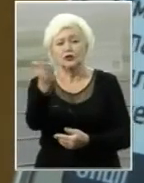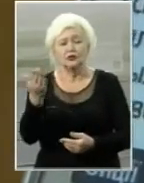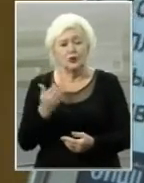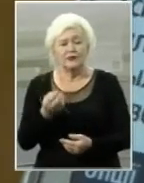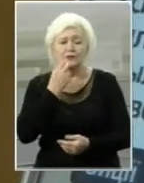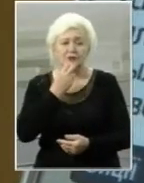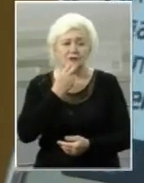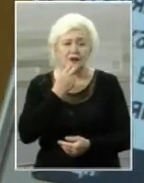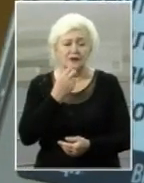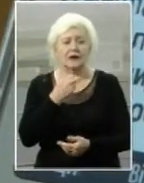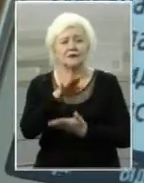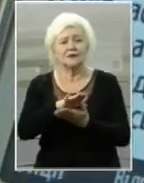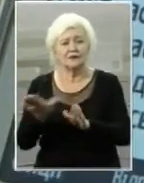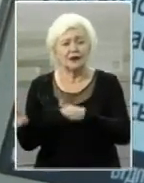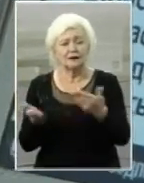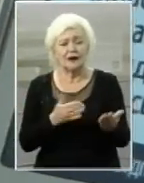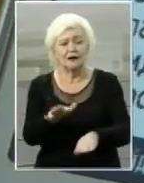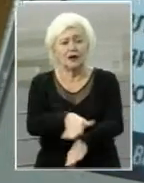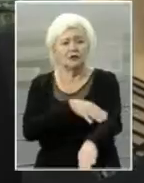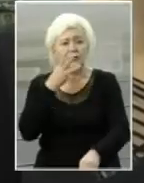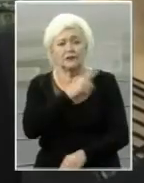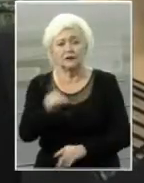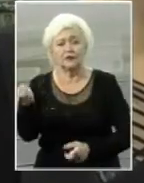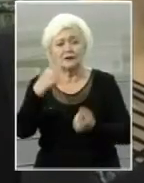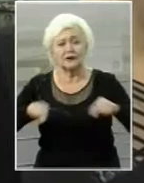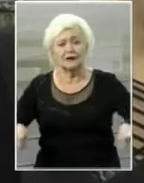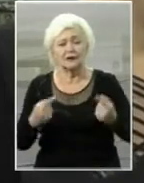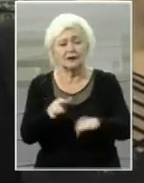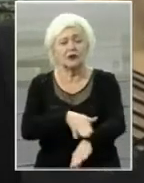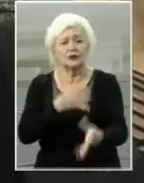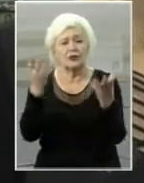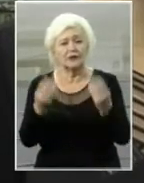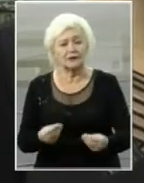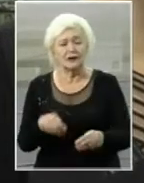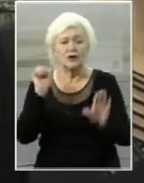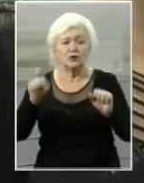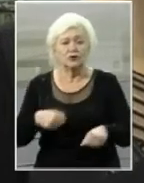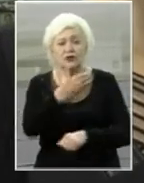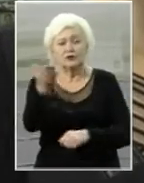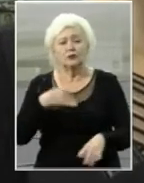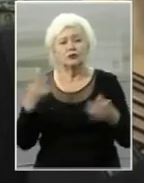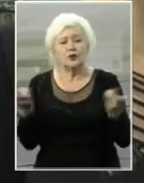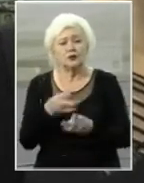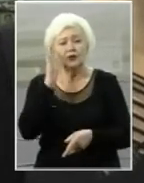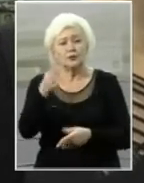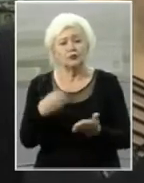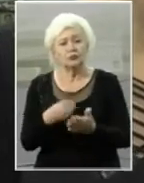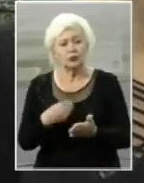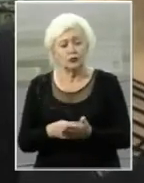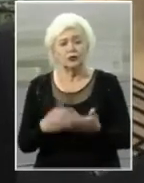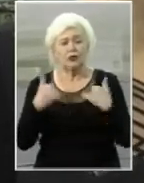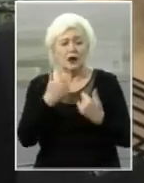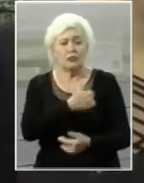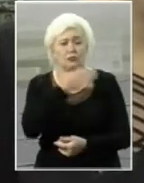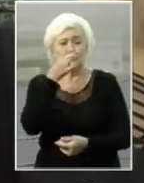посміхається. Далі довгі часи реабілітації довгі дні. Можливо, тоді і потрібні будуть кошти. І я вам